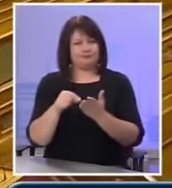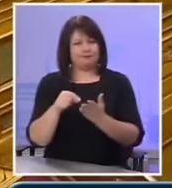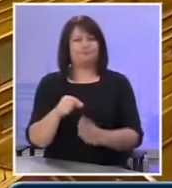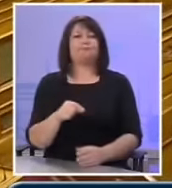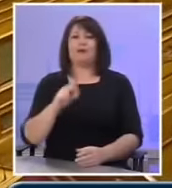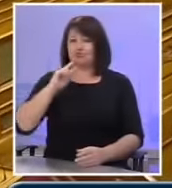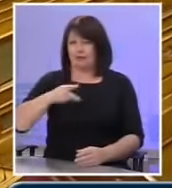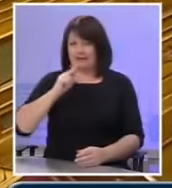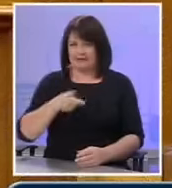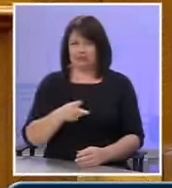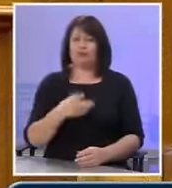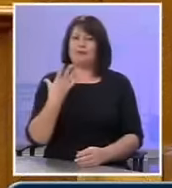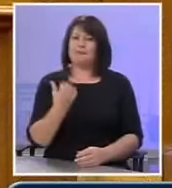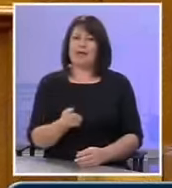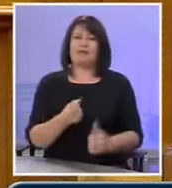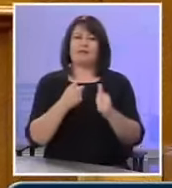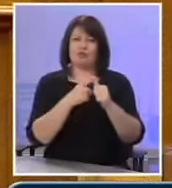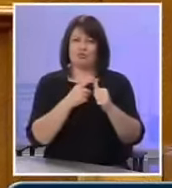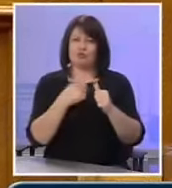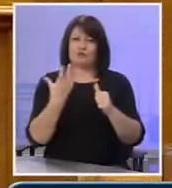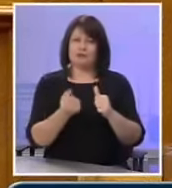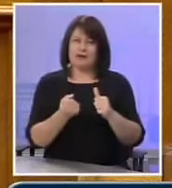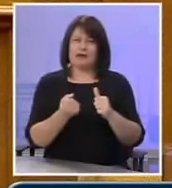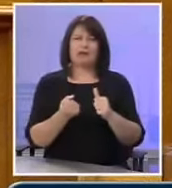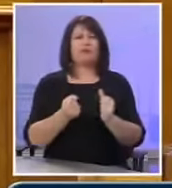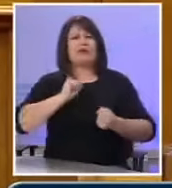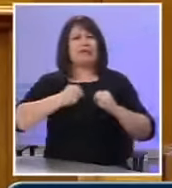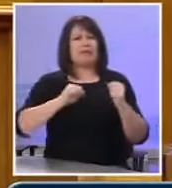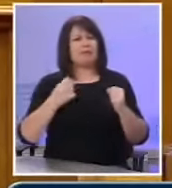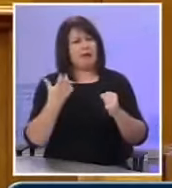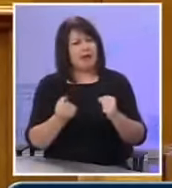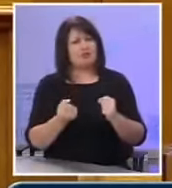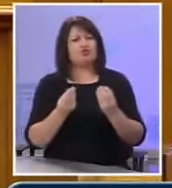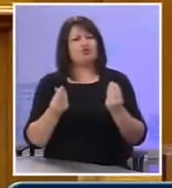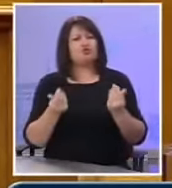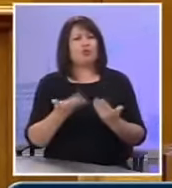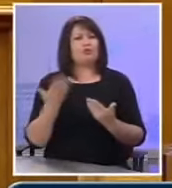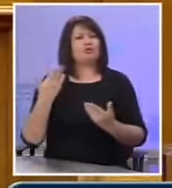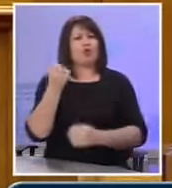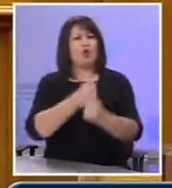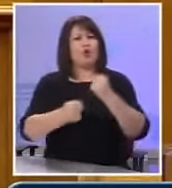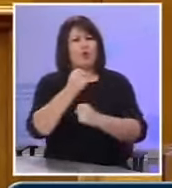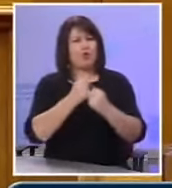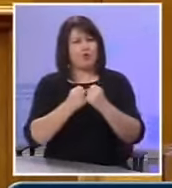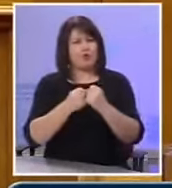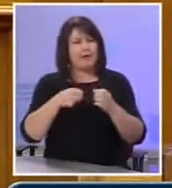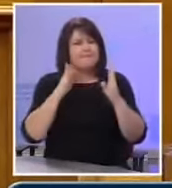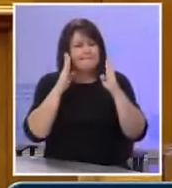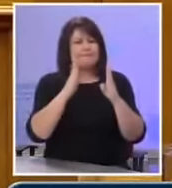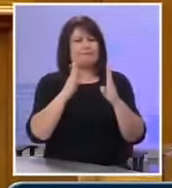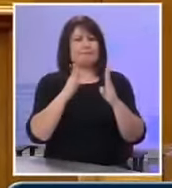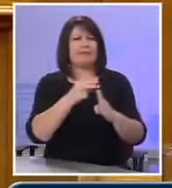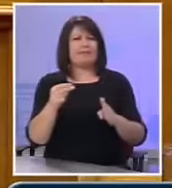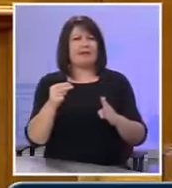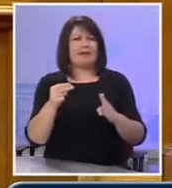λέτε. Πρώτον υπάρχει μια τάση και πολύ μεγάλα κινήματα που έχουν λειτουργήσει τα τελευταία χρόνια προς αυτή την κατεύθυνση και έχει